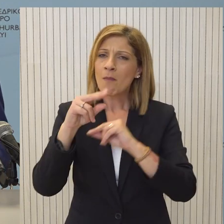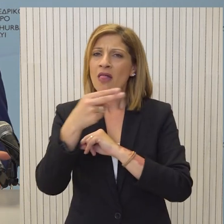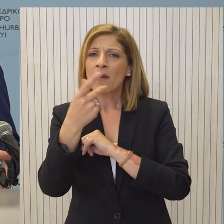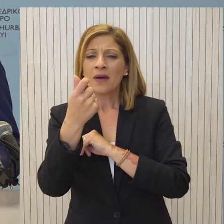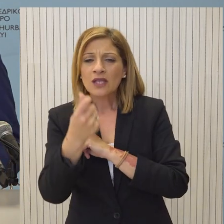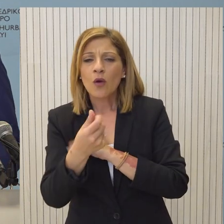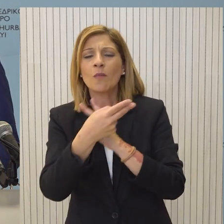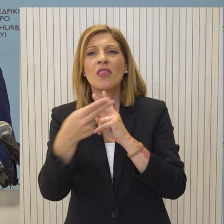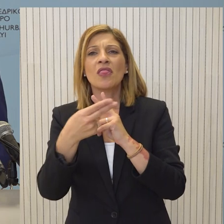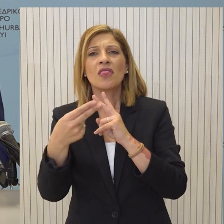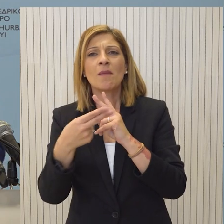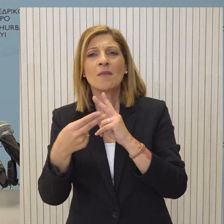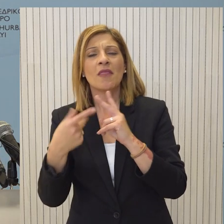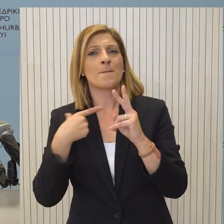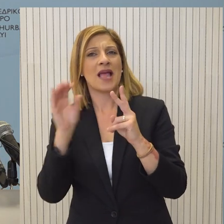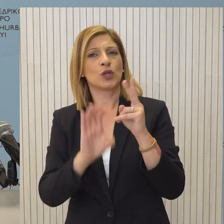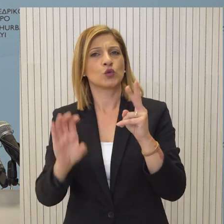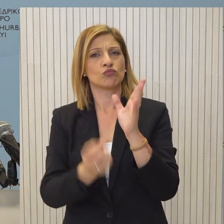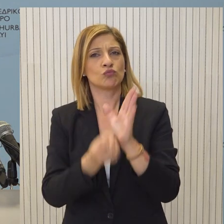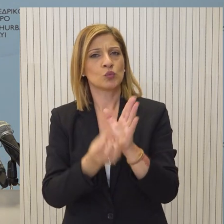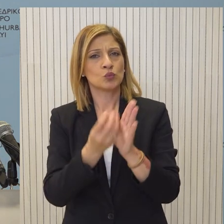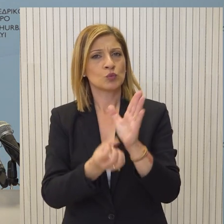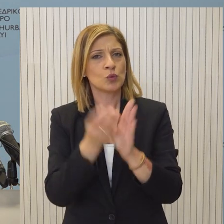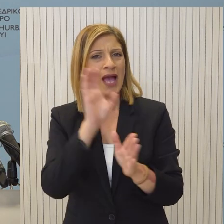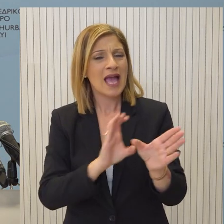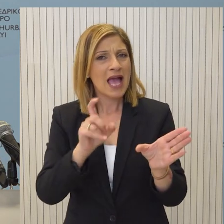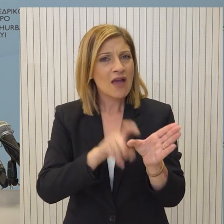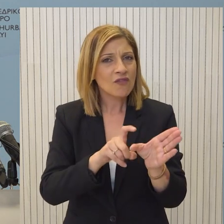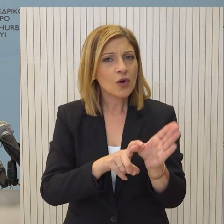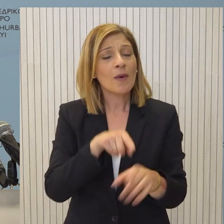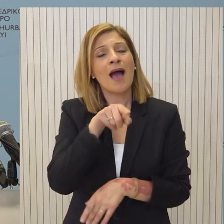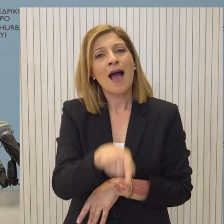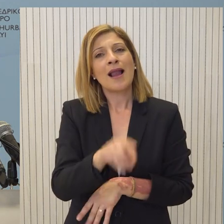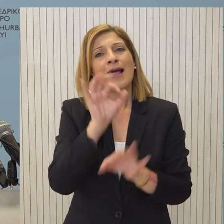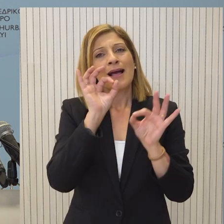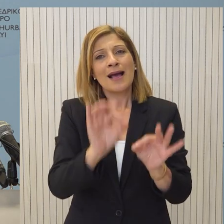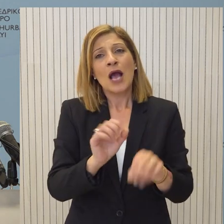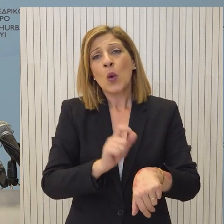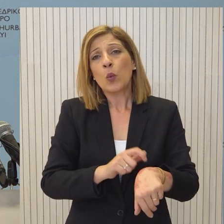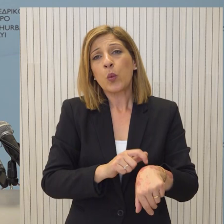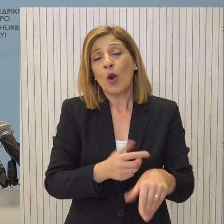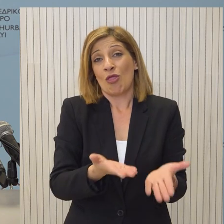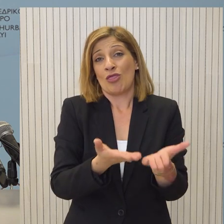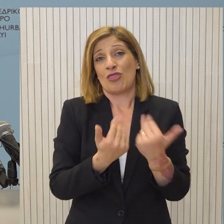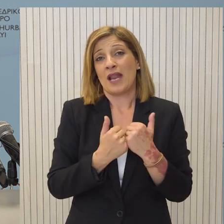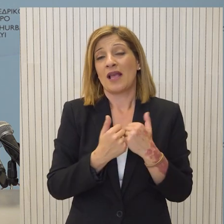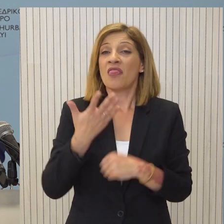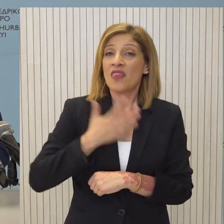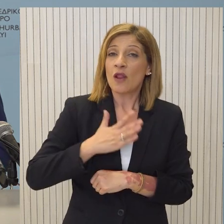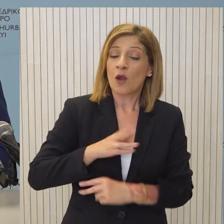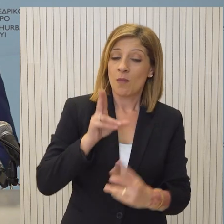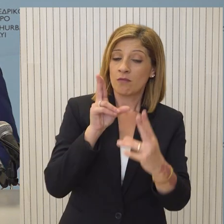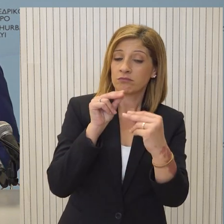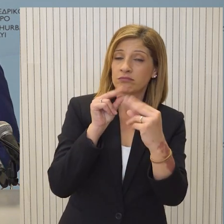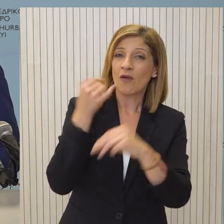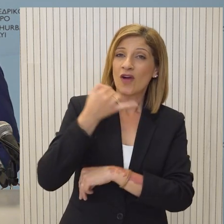ενδεχόμενο διεύρυνση της Ενωσης. Δεν θα υπήρχε σε αυτό το Ευρωπαϊκό Συμβούλιο ο απαραίτητος χρόνος που και εμείς θα επισημούσαμε για αντελεχή